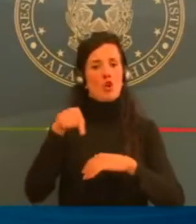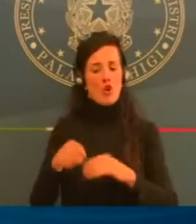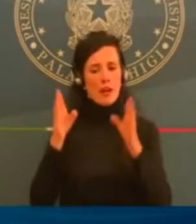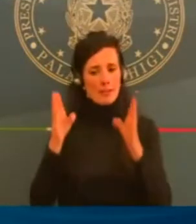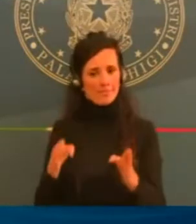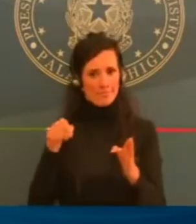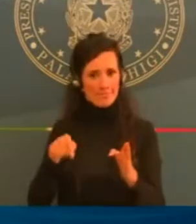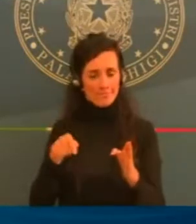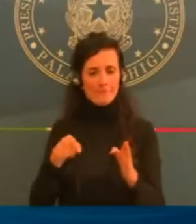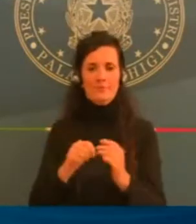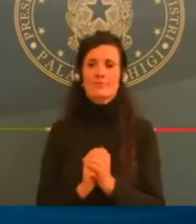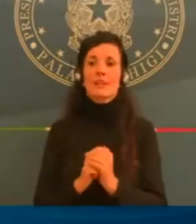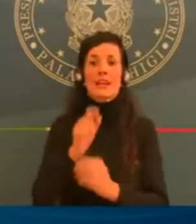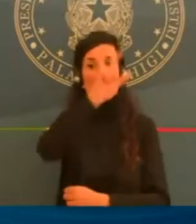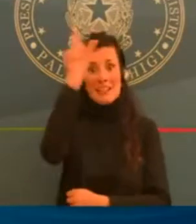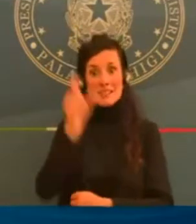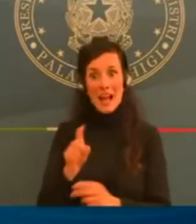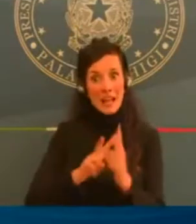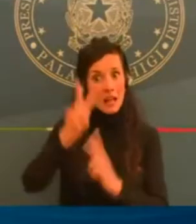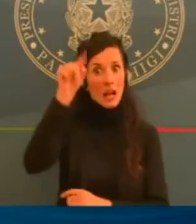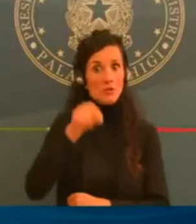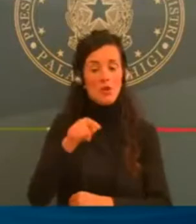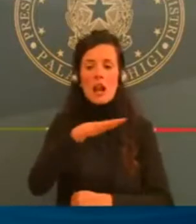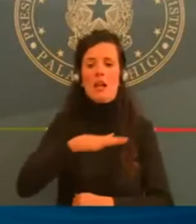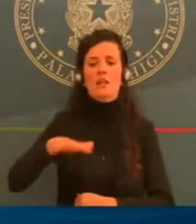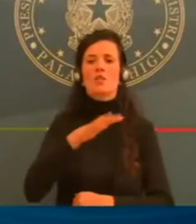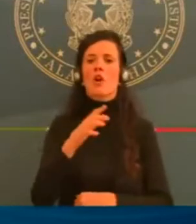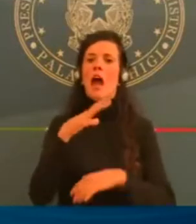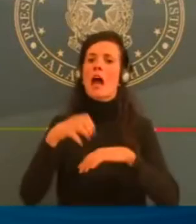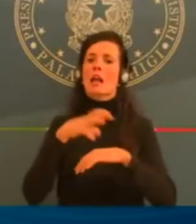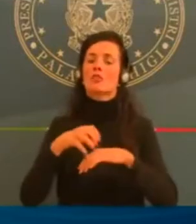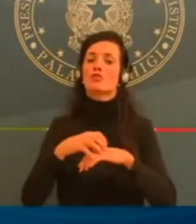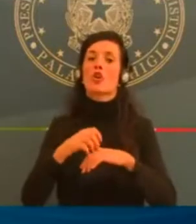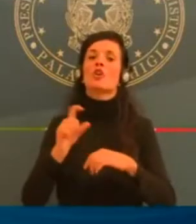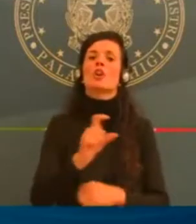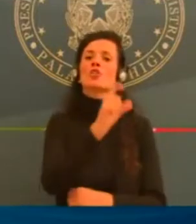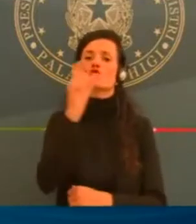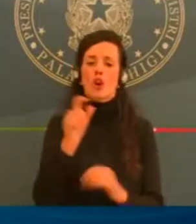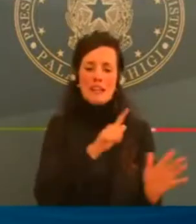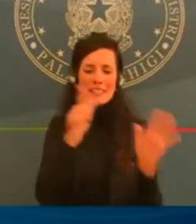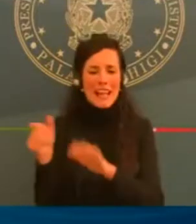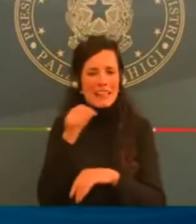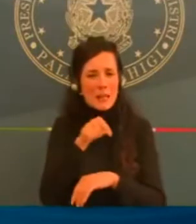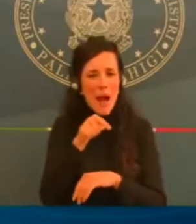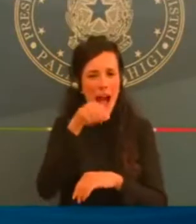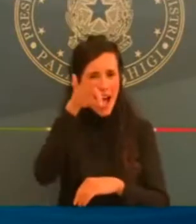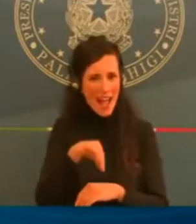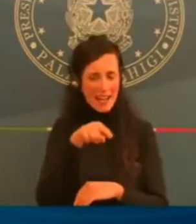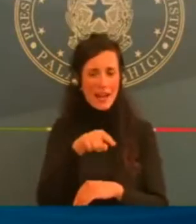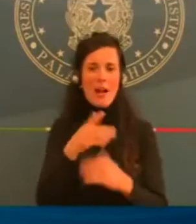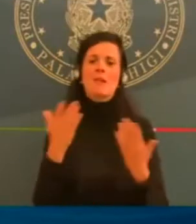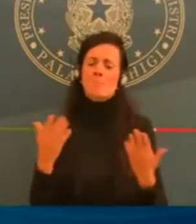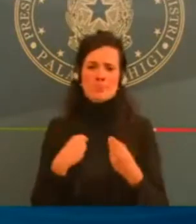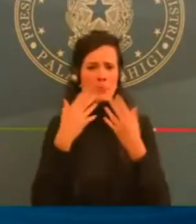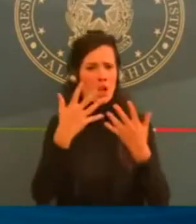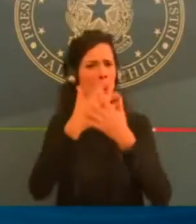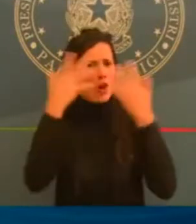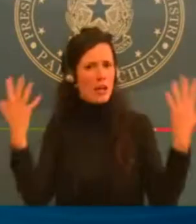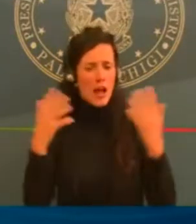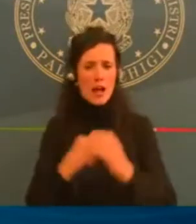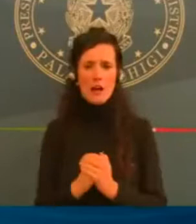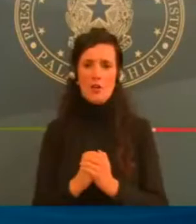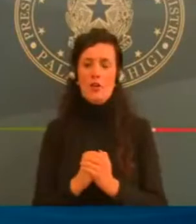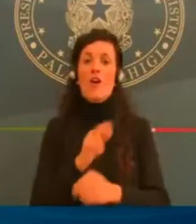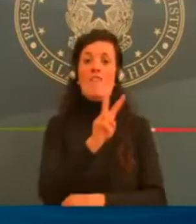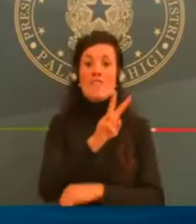'indico, giorni 28, 29 e 30 dicembre e 4 gennaio. In questi